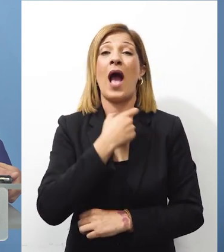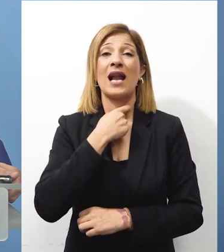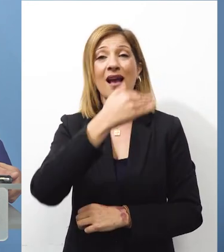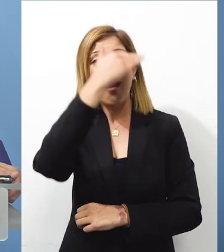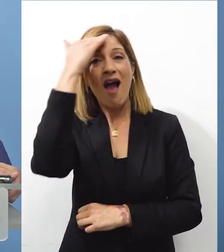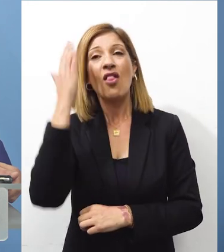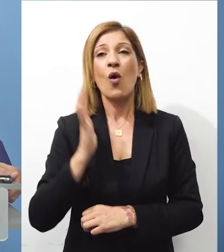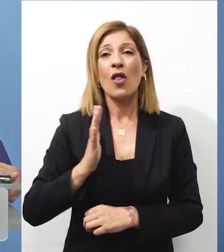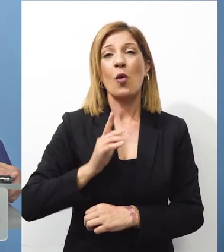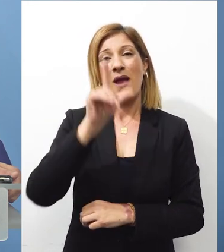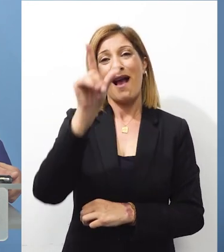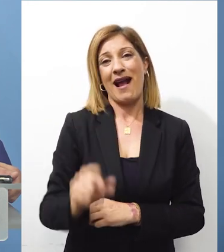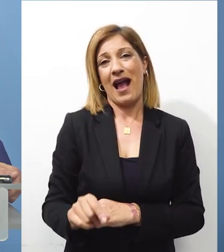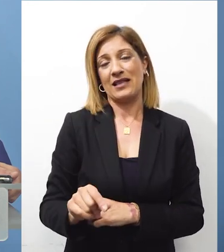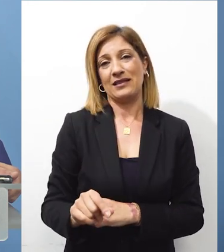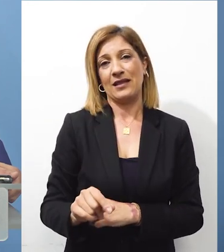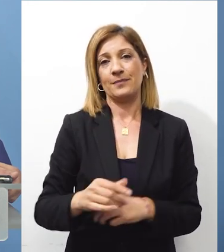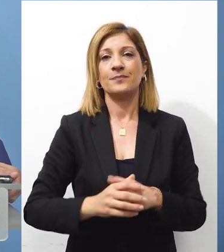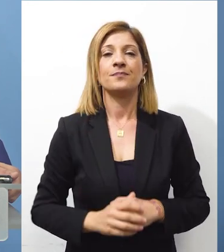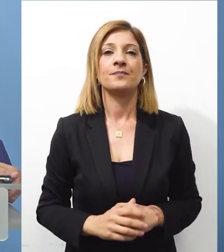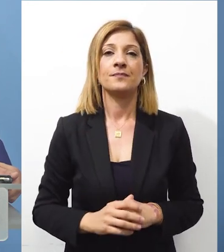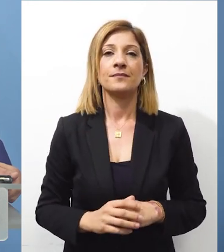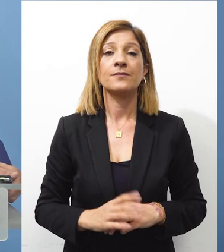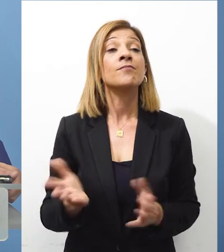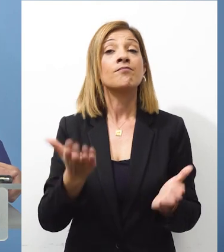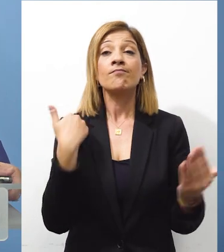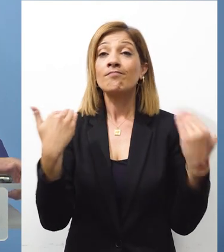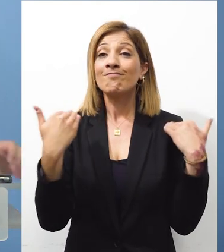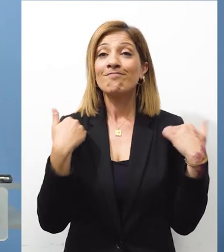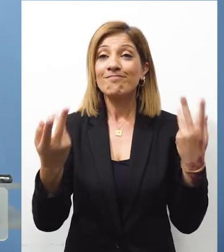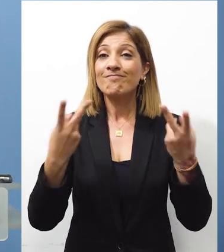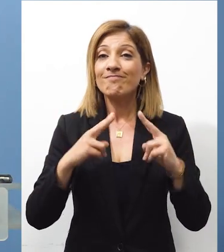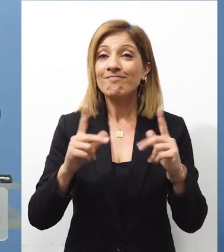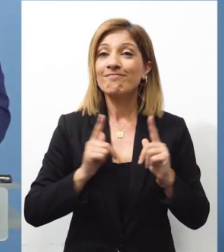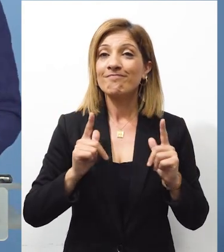πληθυσμούς στην Γάζα που εξακολουθεί να παραμένει αποκλεισμένος. Αν έχετε κάποιες ερωτήσεις.